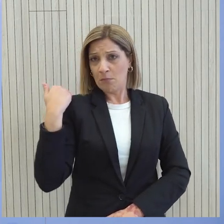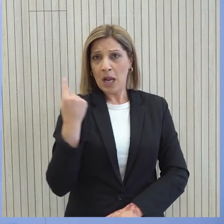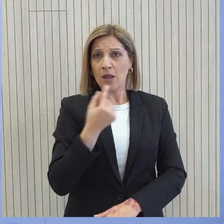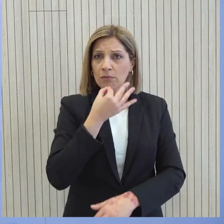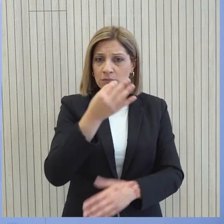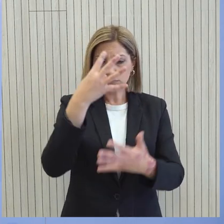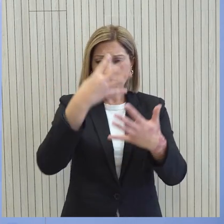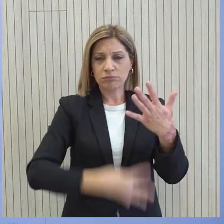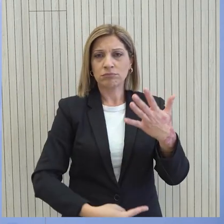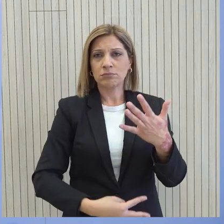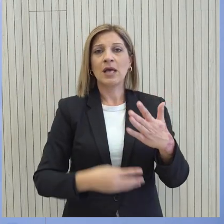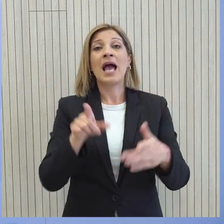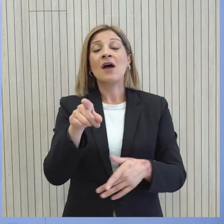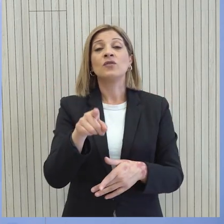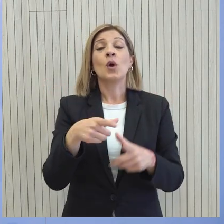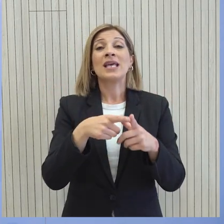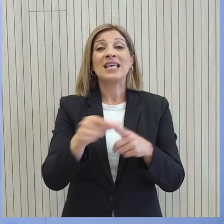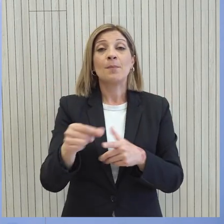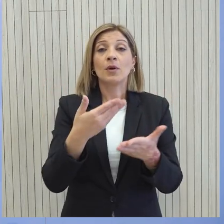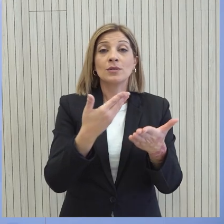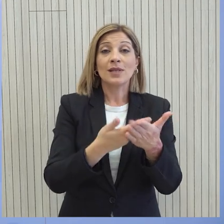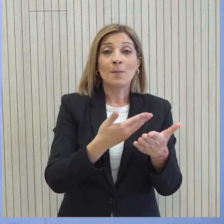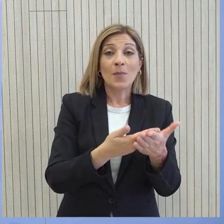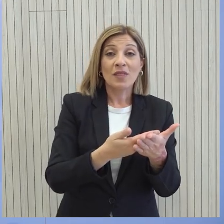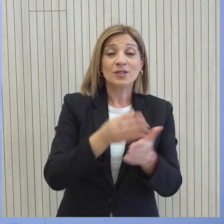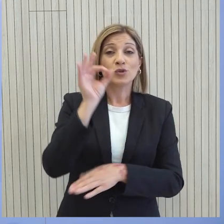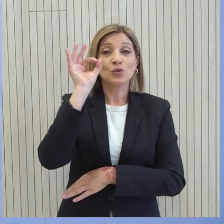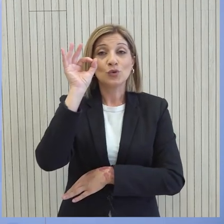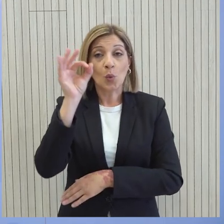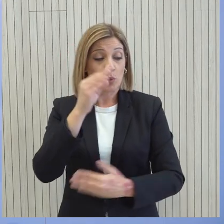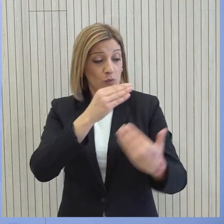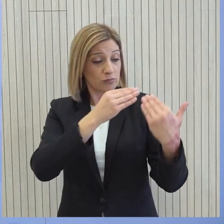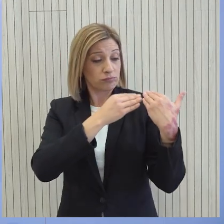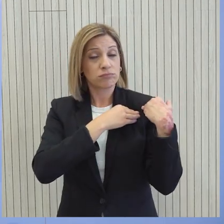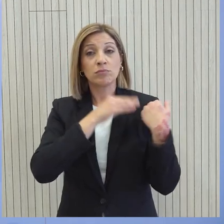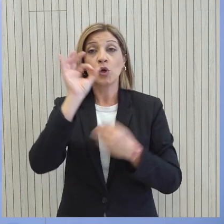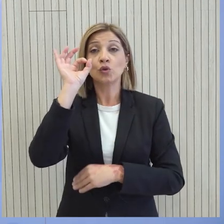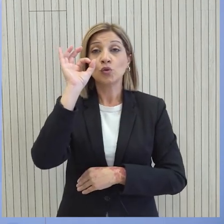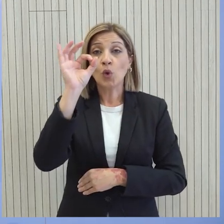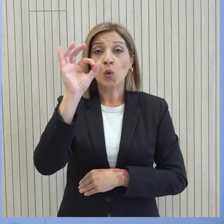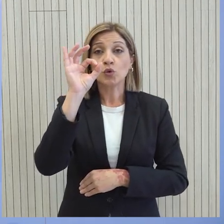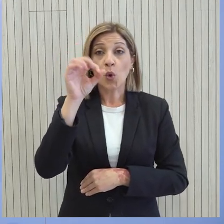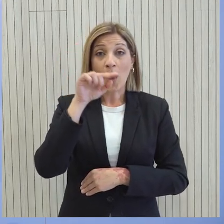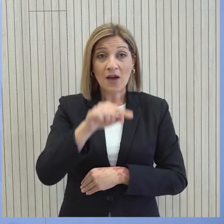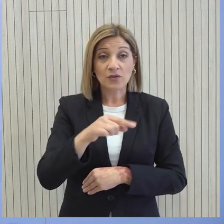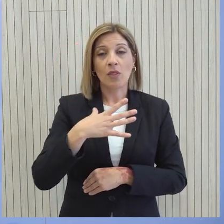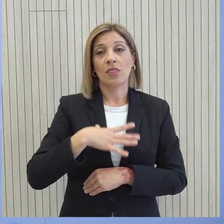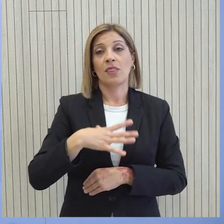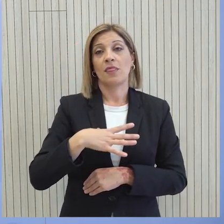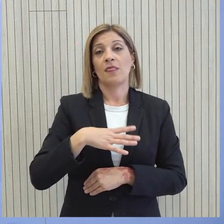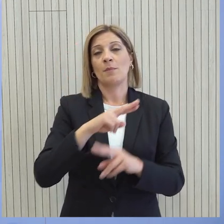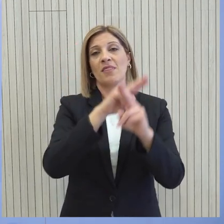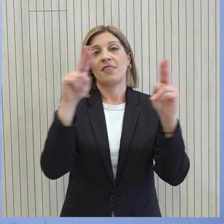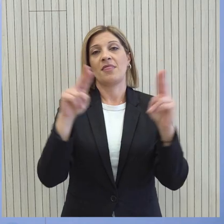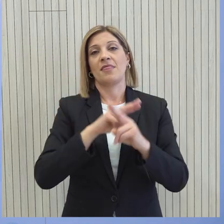αναβάθμισης του διπλωματικού μας αποτυπώματος Έχει ως στόχο, ως υπέρτατο στόχο την αξιοποίηση αυτής της θέσης μας